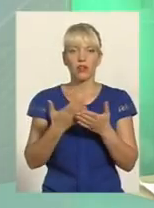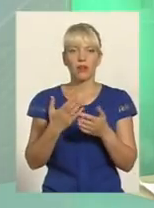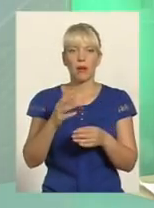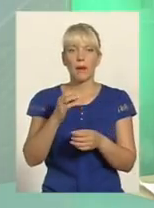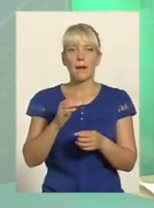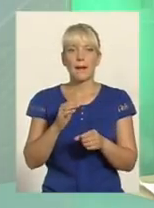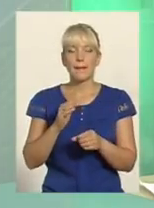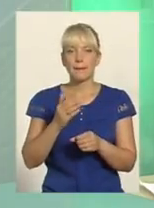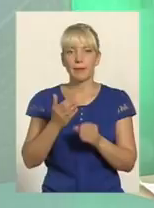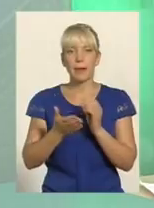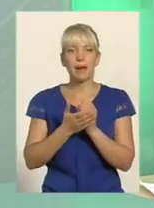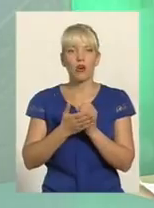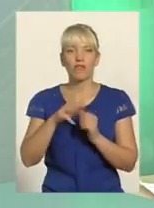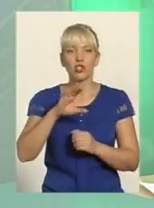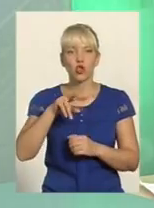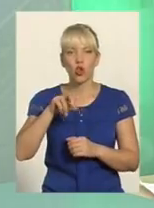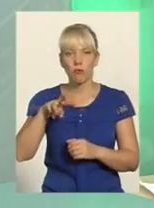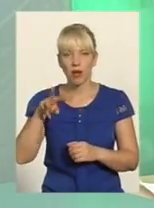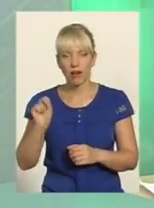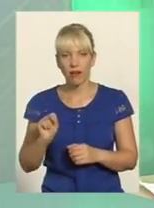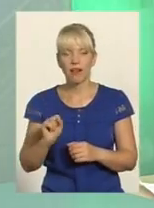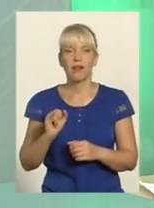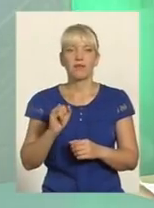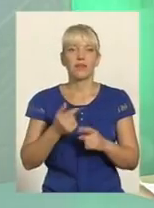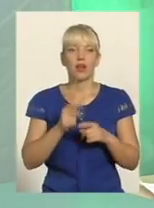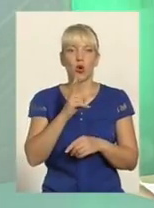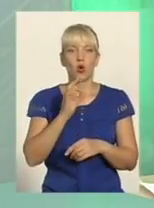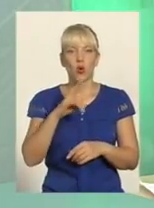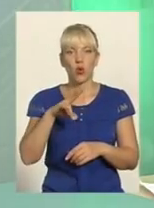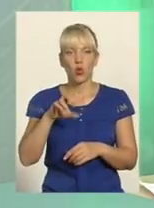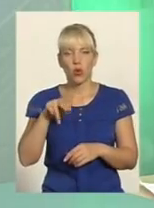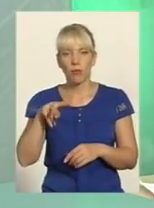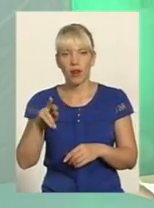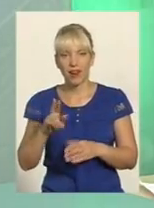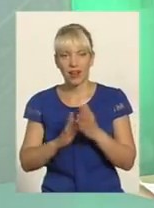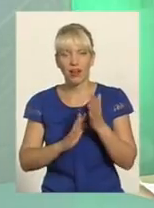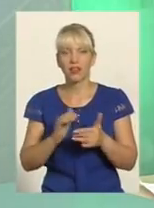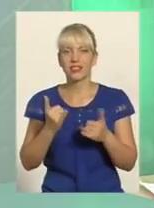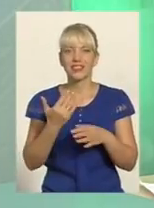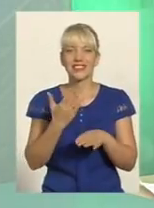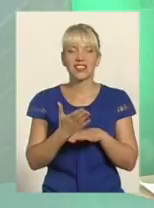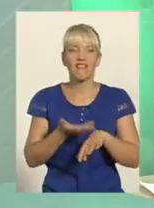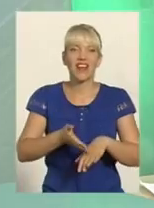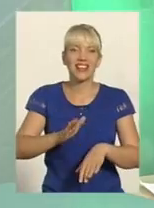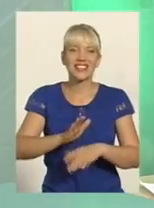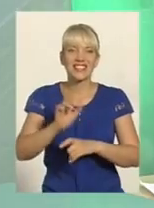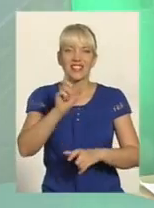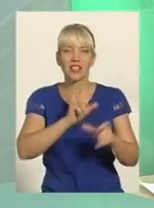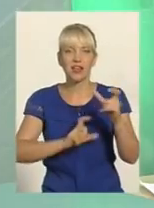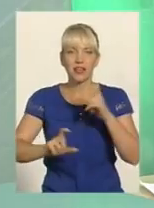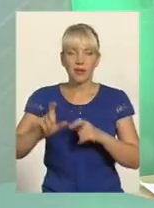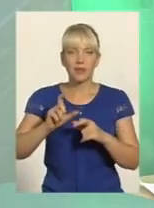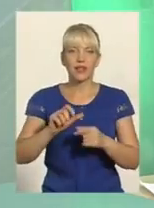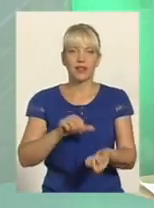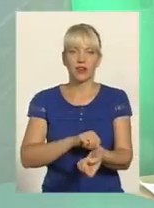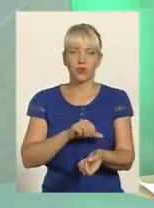дуже поширений вид наркотиків Це тяжкі наркотики, синтетичні наркотики, це амфітамін, героїн, кокаїн,